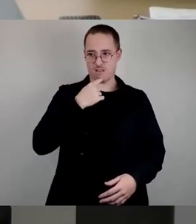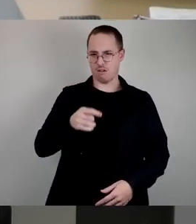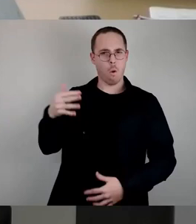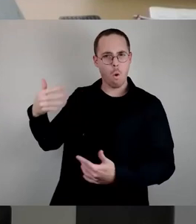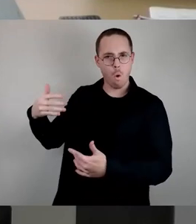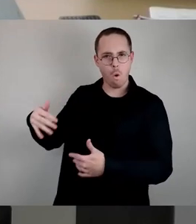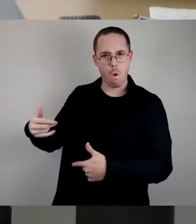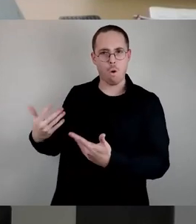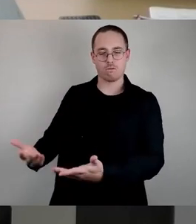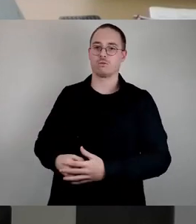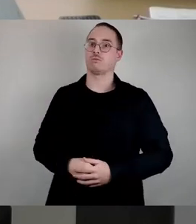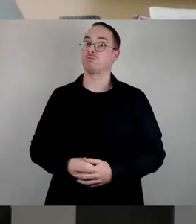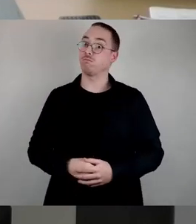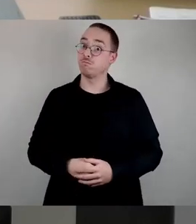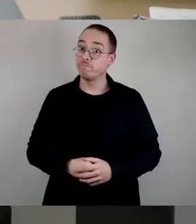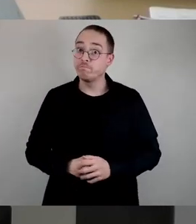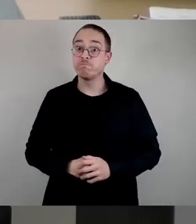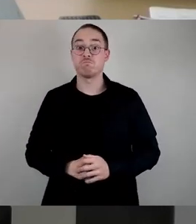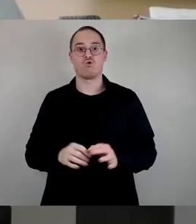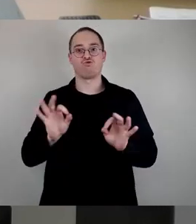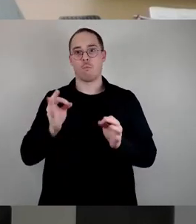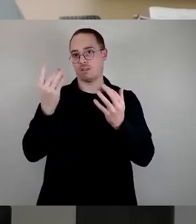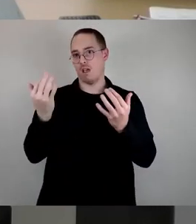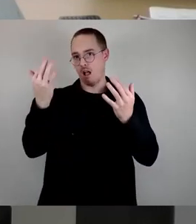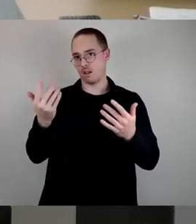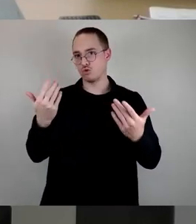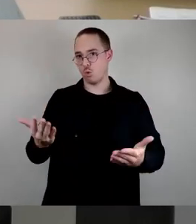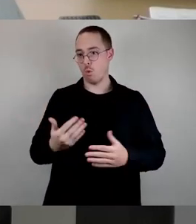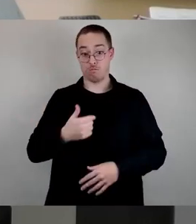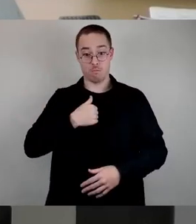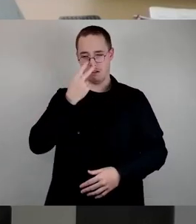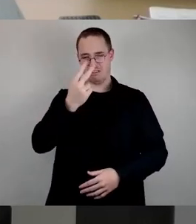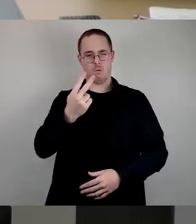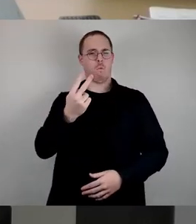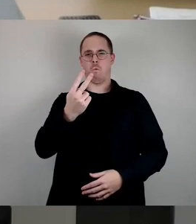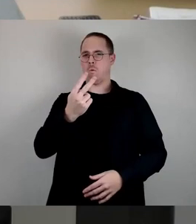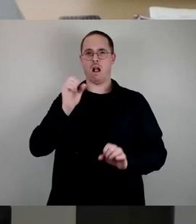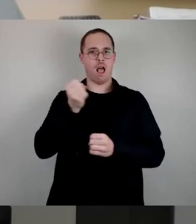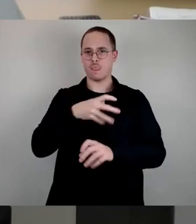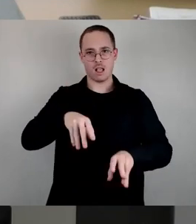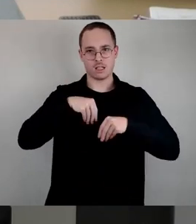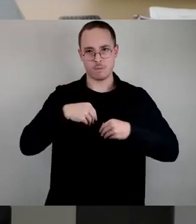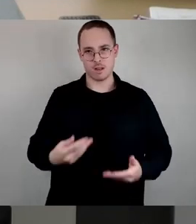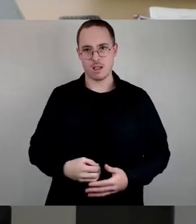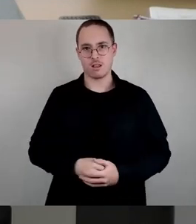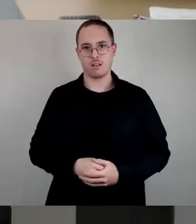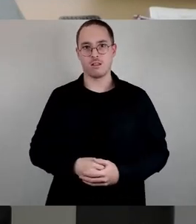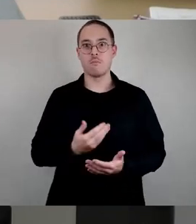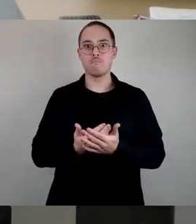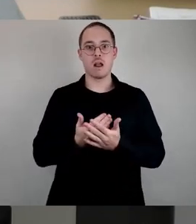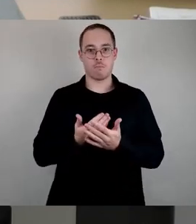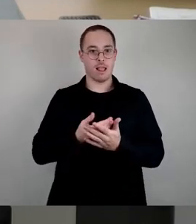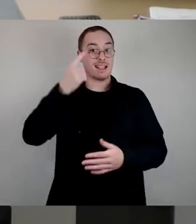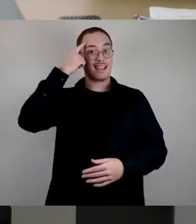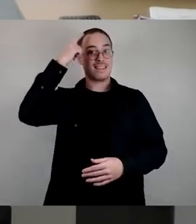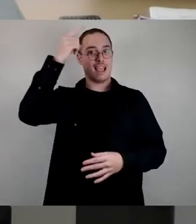und aus meiner Sicht ist dies völlig inakzeptabel. Ich finde es unerträglich, dass wir am Vorabend des Gedenktages der Befreiung von